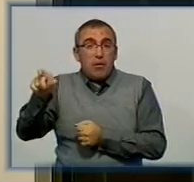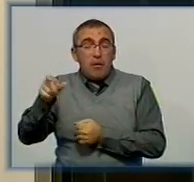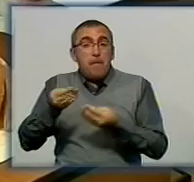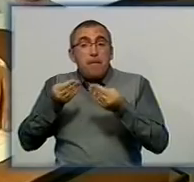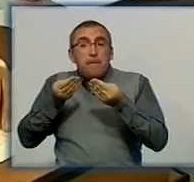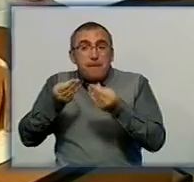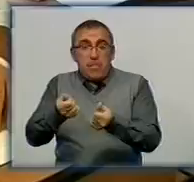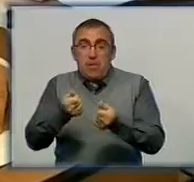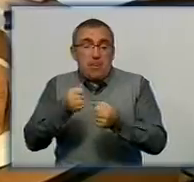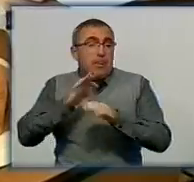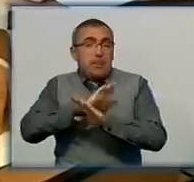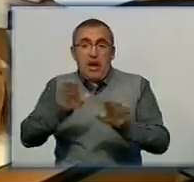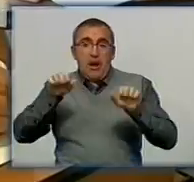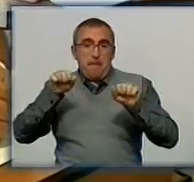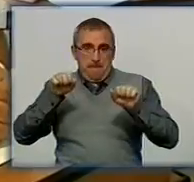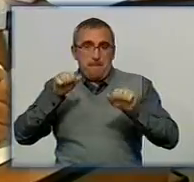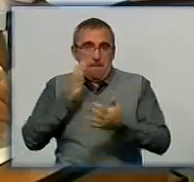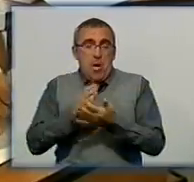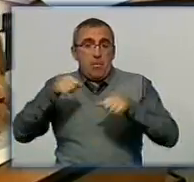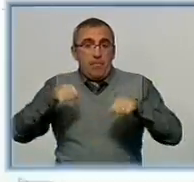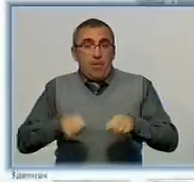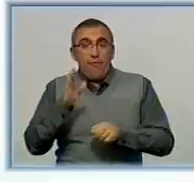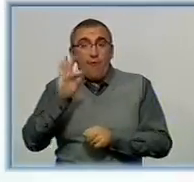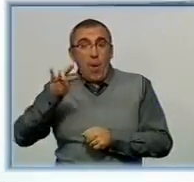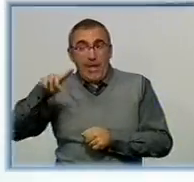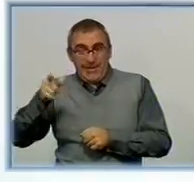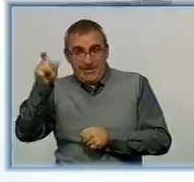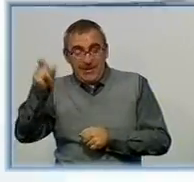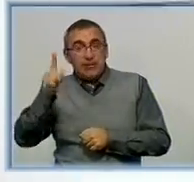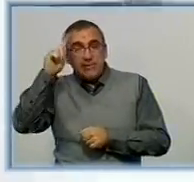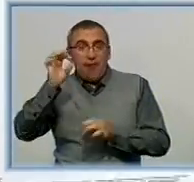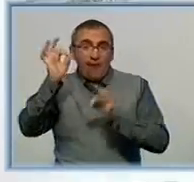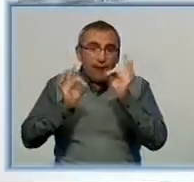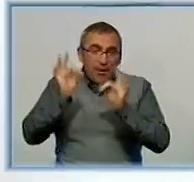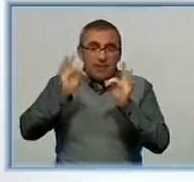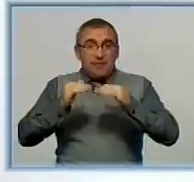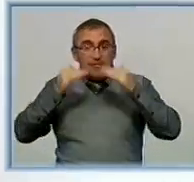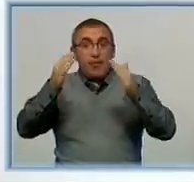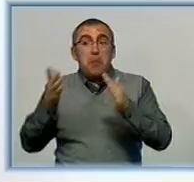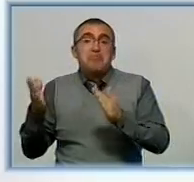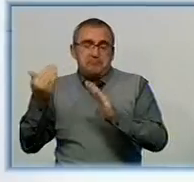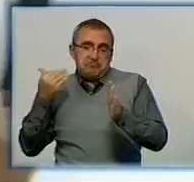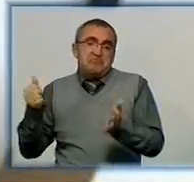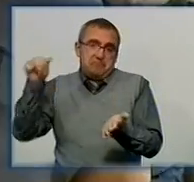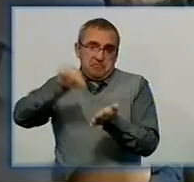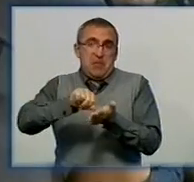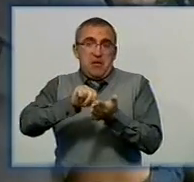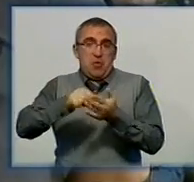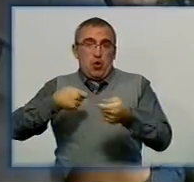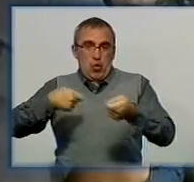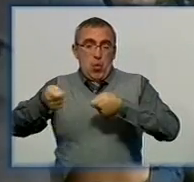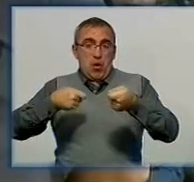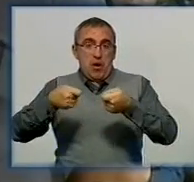маю права. Організатори аукціону запевняють, Волинянин знав про правила та відсоткові ставки і завчасно погодився брати участь в торгах. Проте